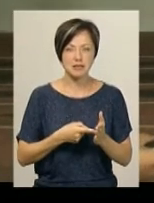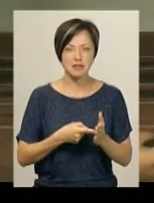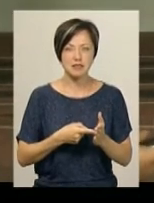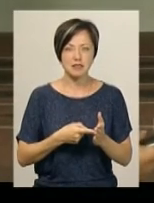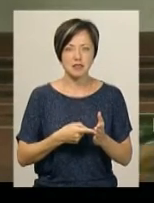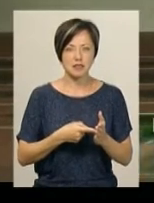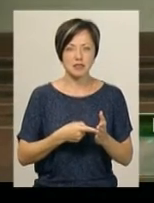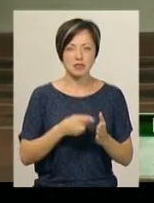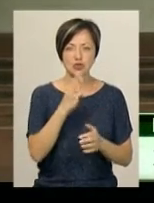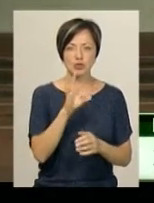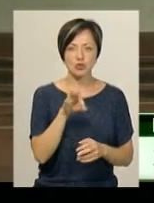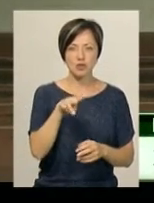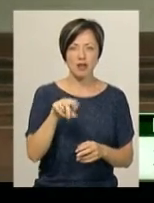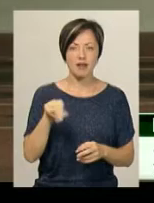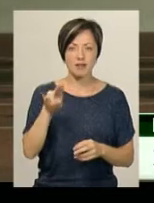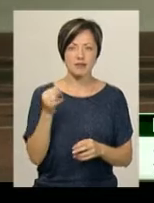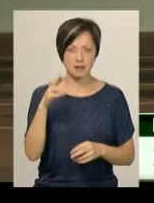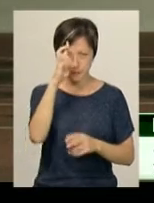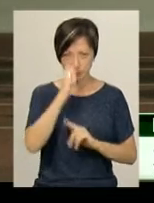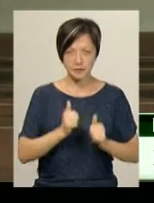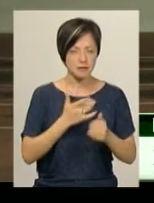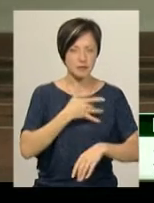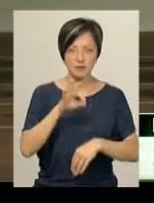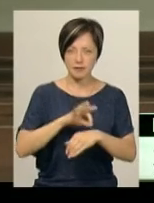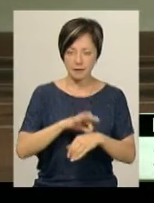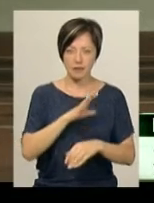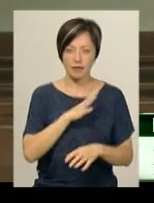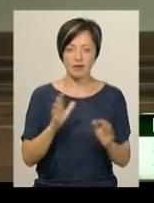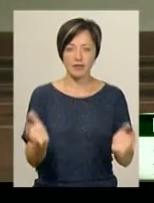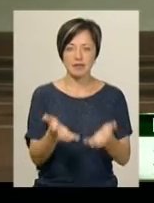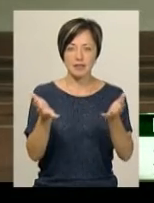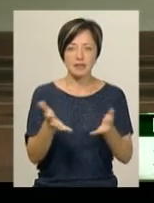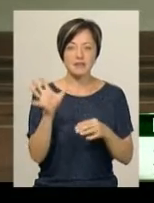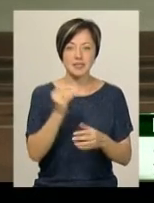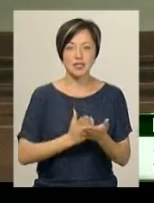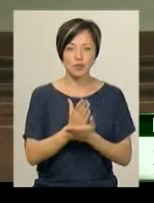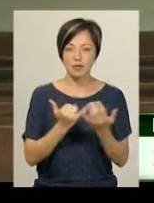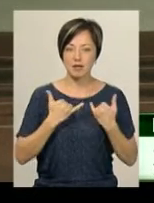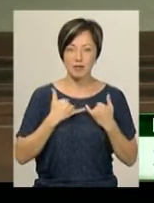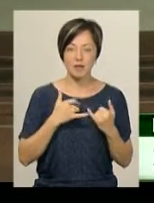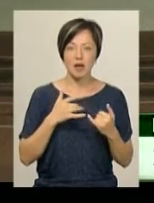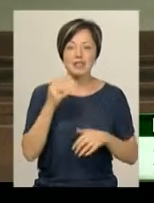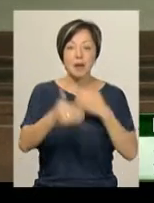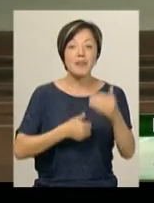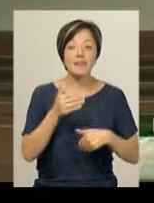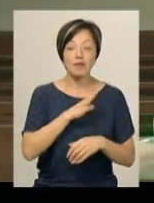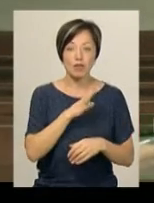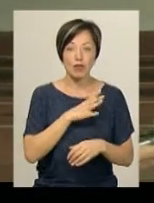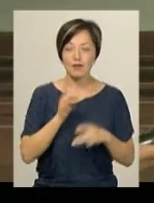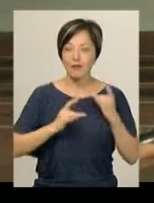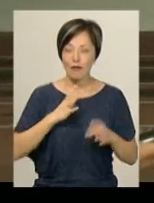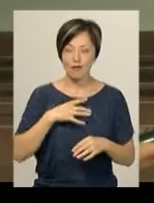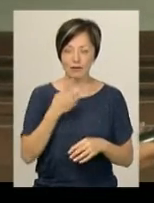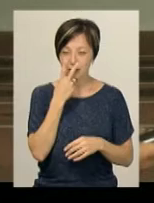раніше, ніж я, і я дуже вболівала за нього. Всі його запливи для мене були дуже нервові, а це було